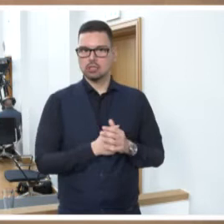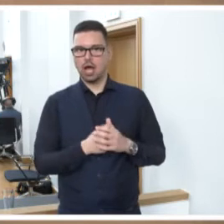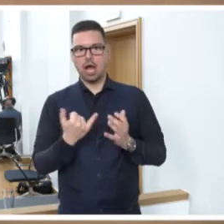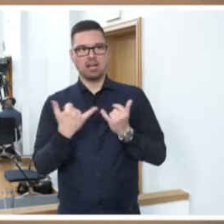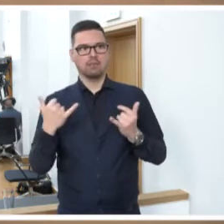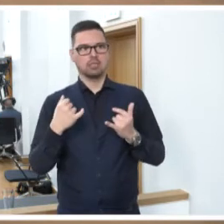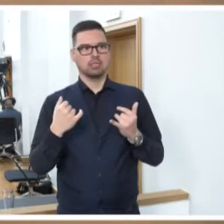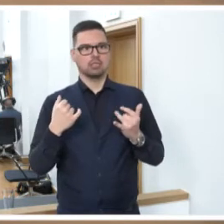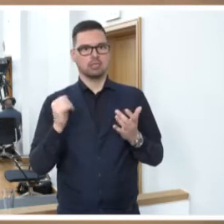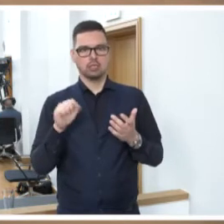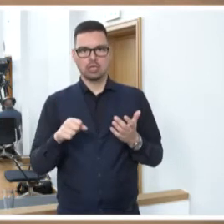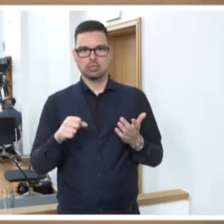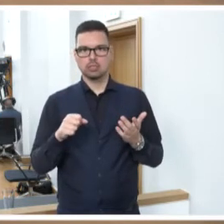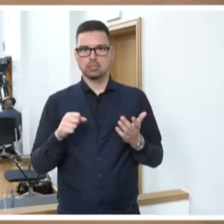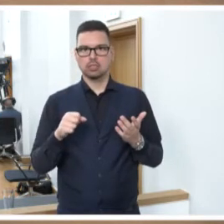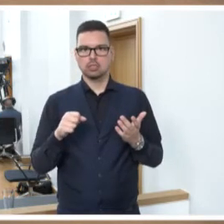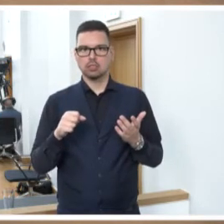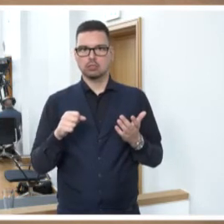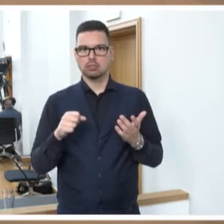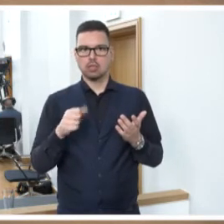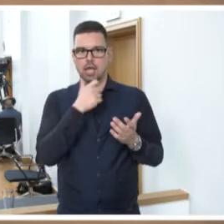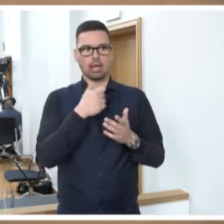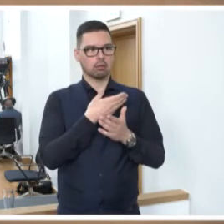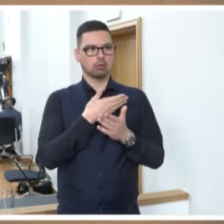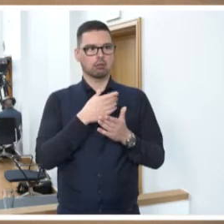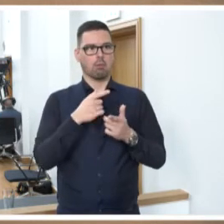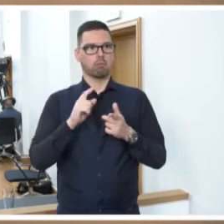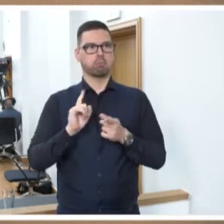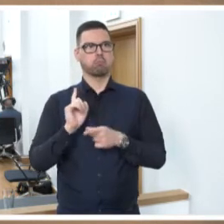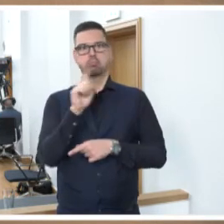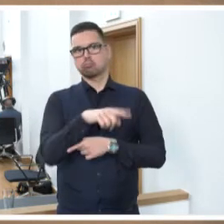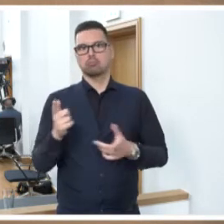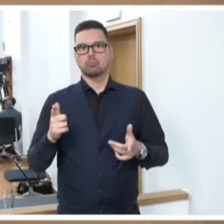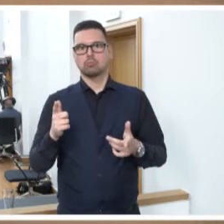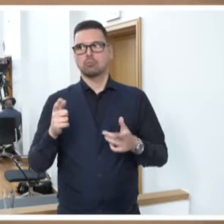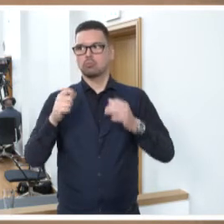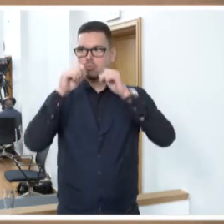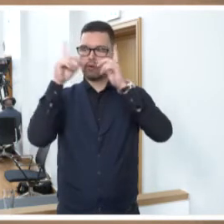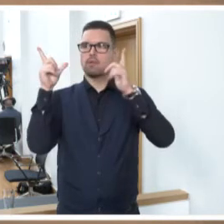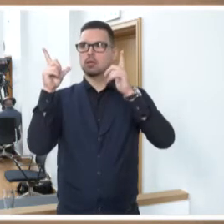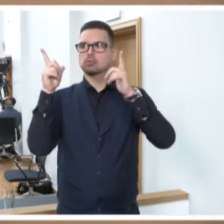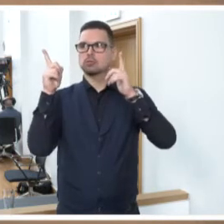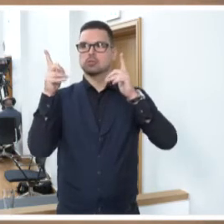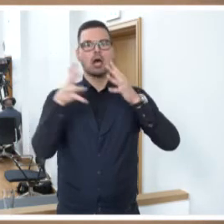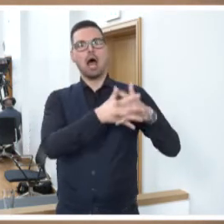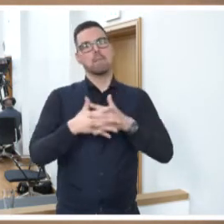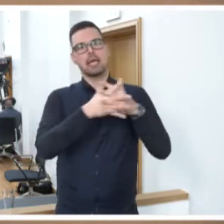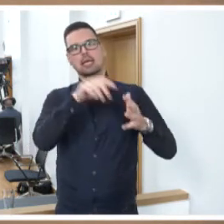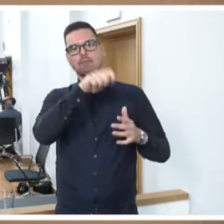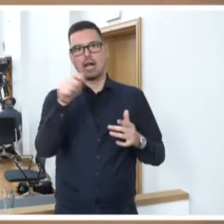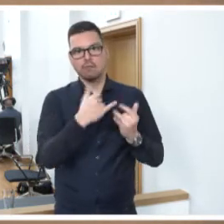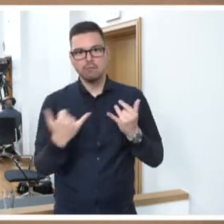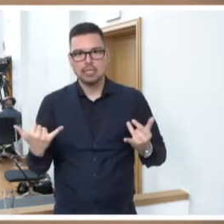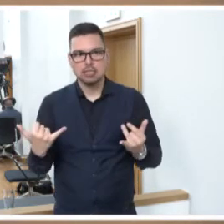dass die Briten den Brexit beschließen. man wacht nach einer US-Wahl auf und überlegt sich, wie konnte das denn